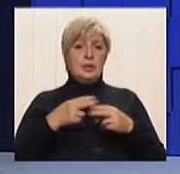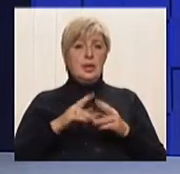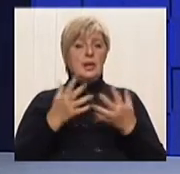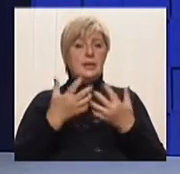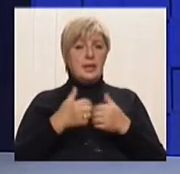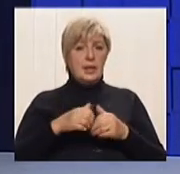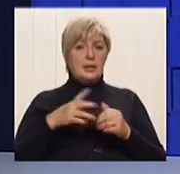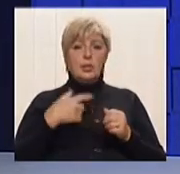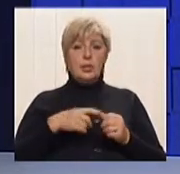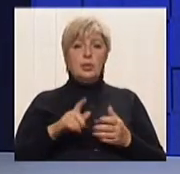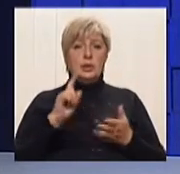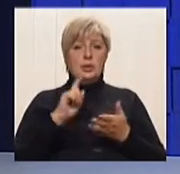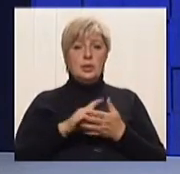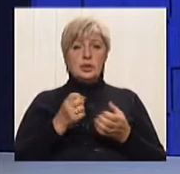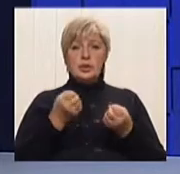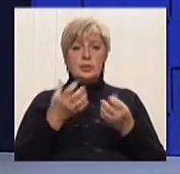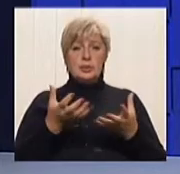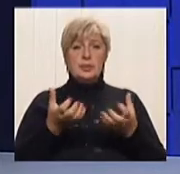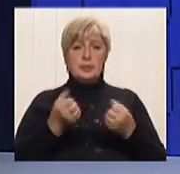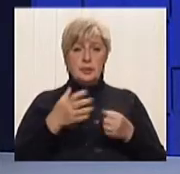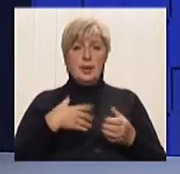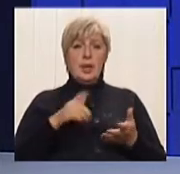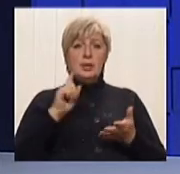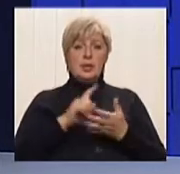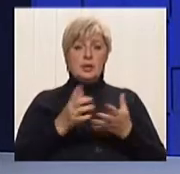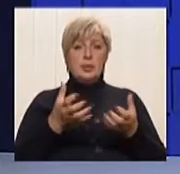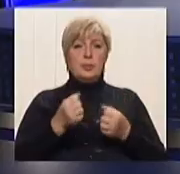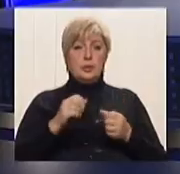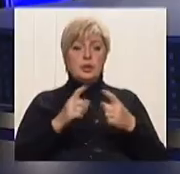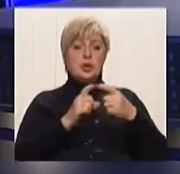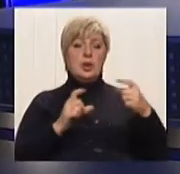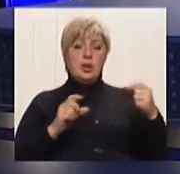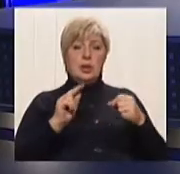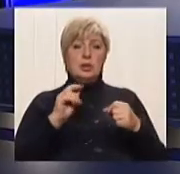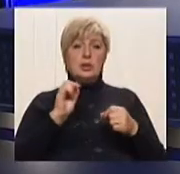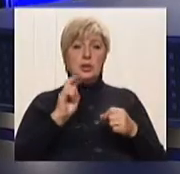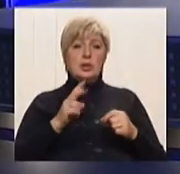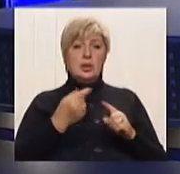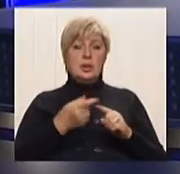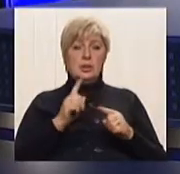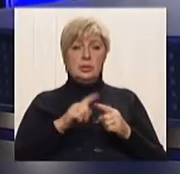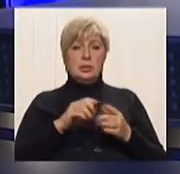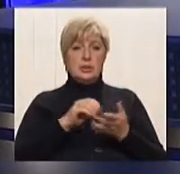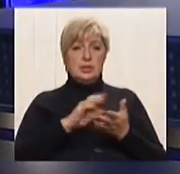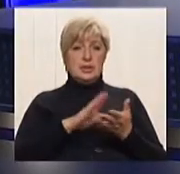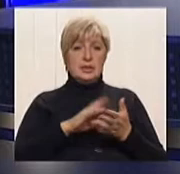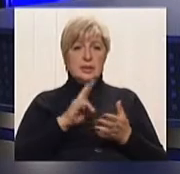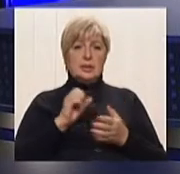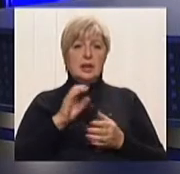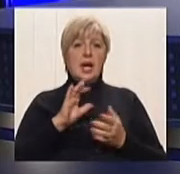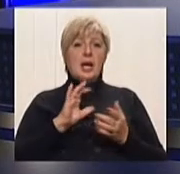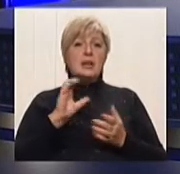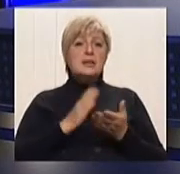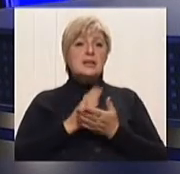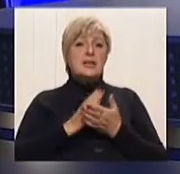то ви повинні отримати не просто накладну, ви повинні отримати фізичний чек, який зарегістрував на сервері налоговий. Тобто це